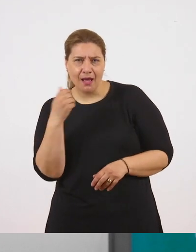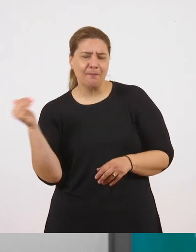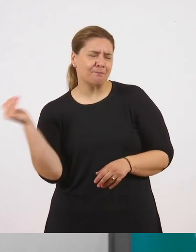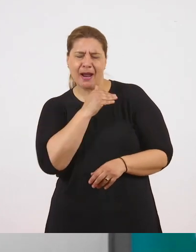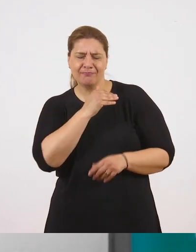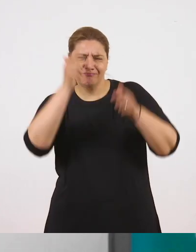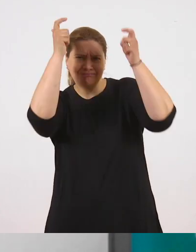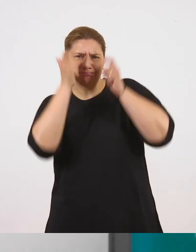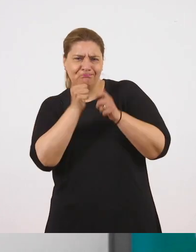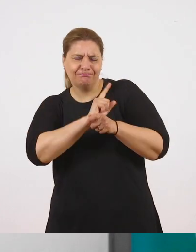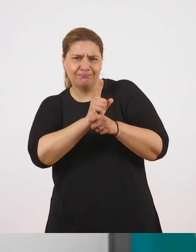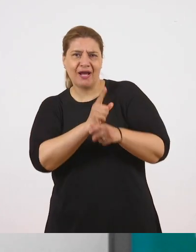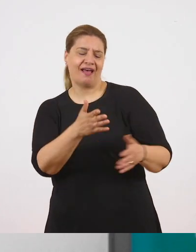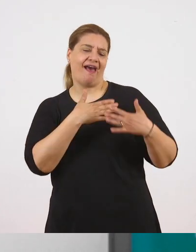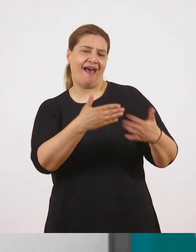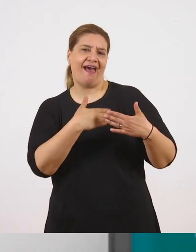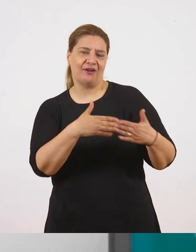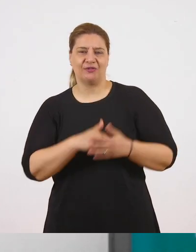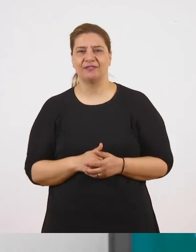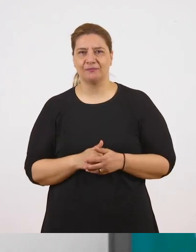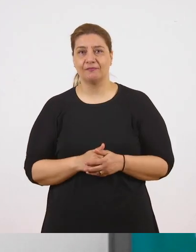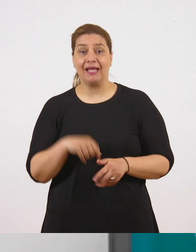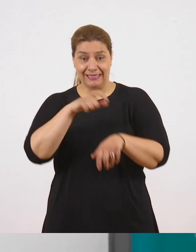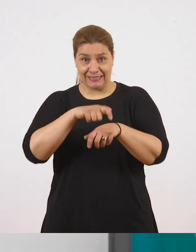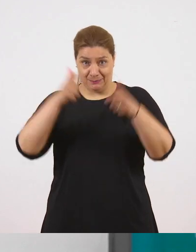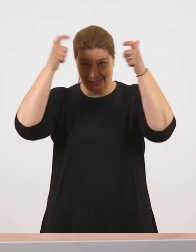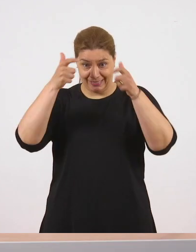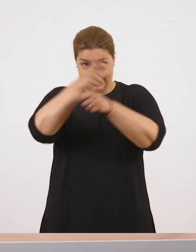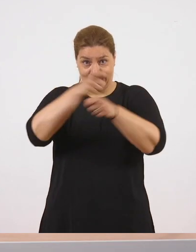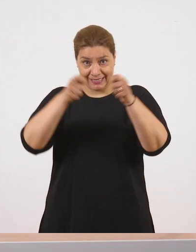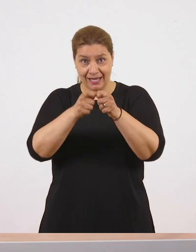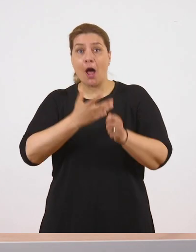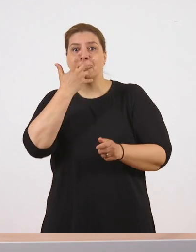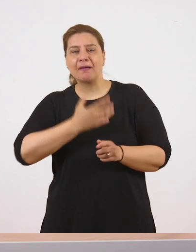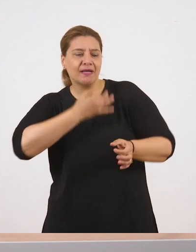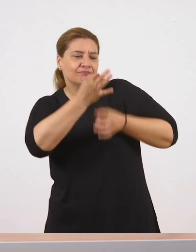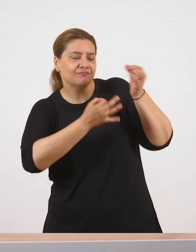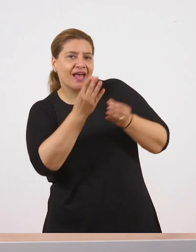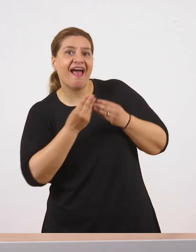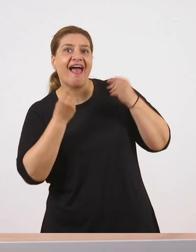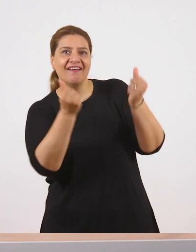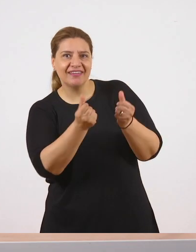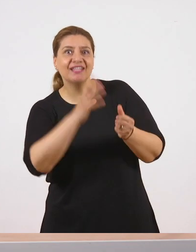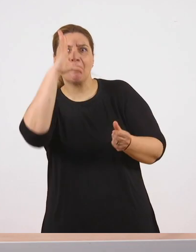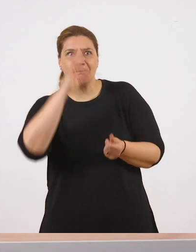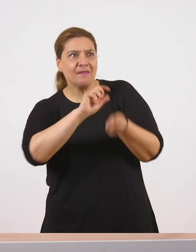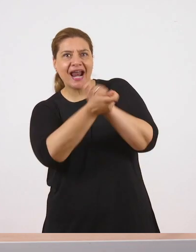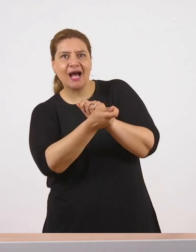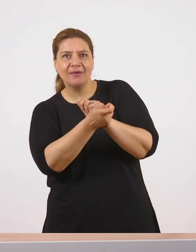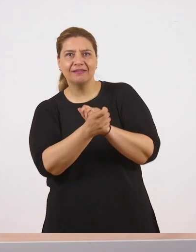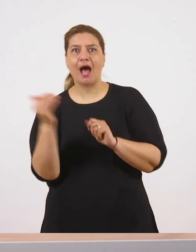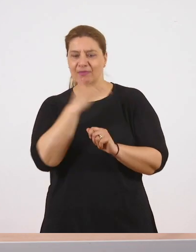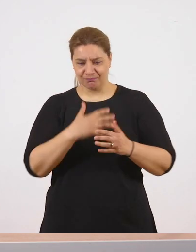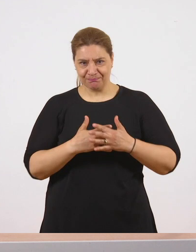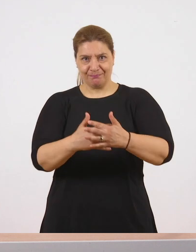Και οι ευχές που τους έδωσε ο παπάς όταν τους πάντρεψε πραγματοποιήθηκαν. Απόκτησαν καρπών κοιλίας, δηλαδή εμένα και τον